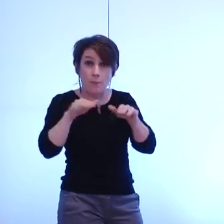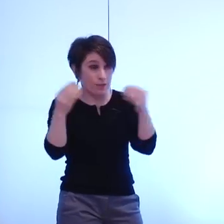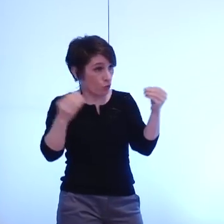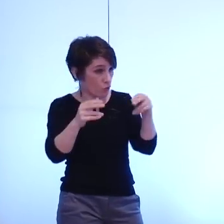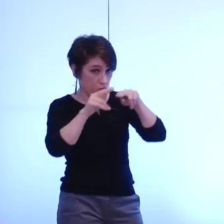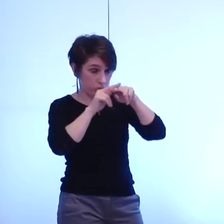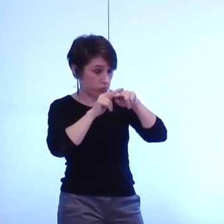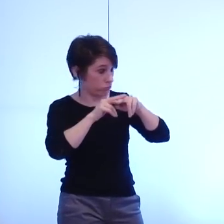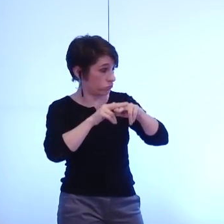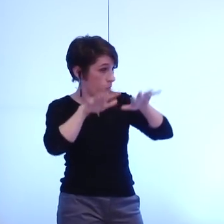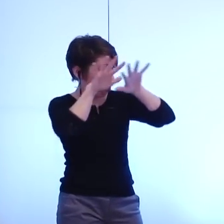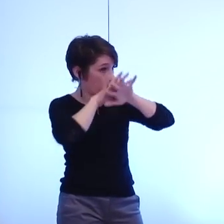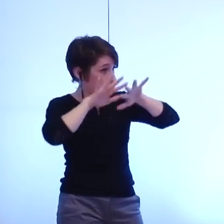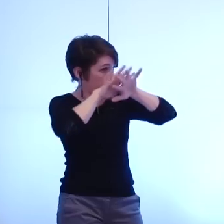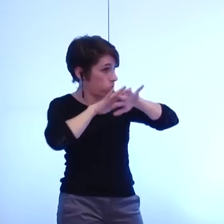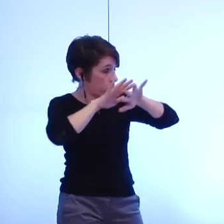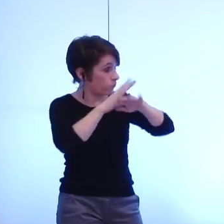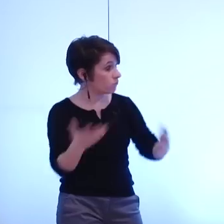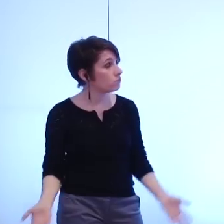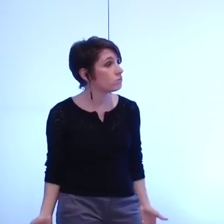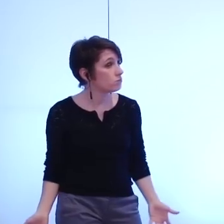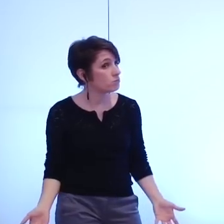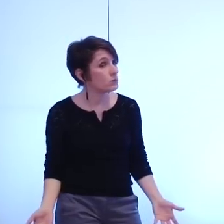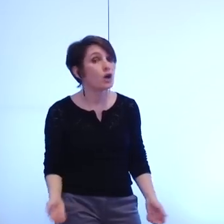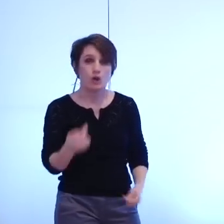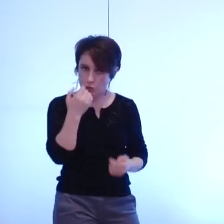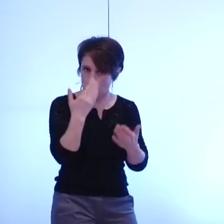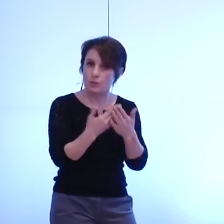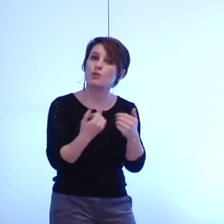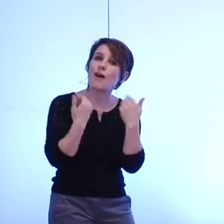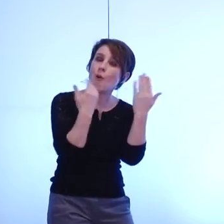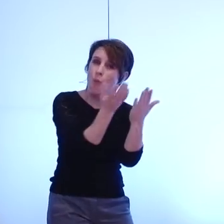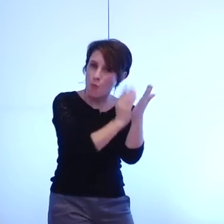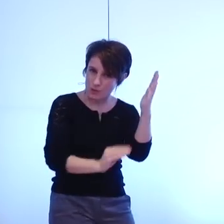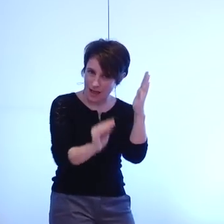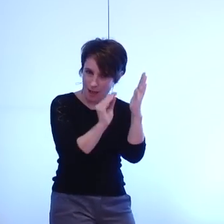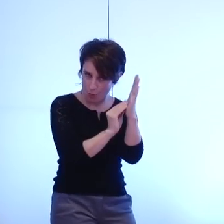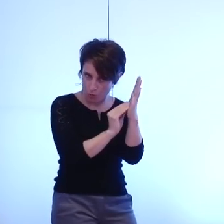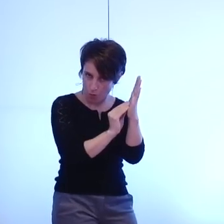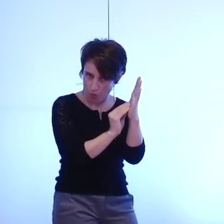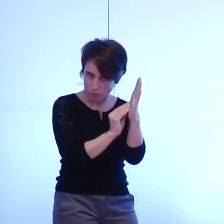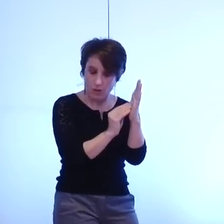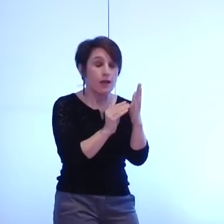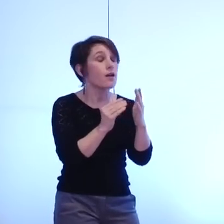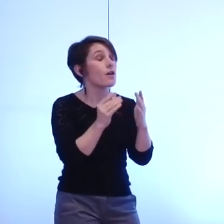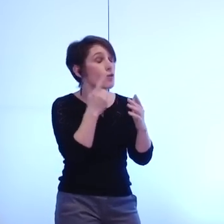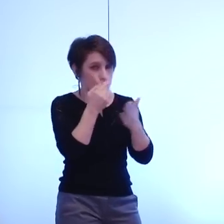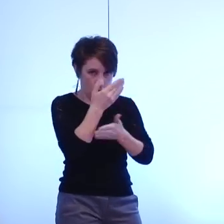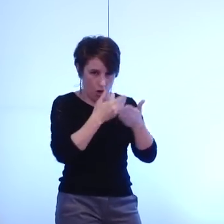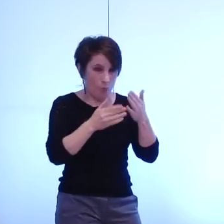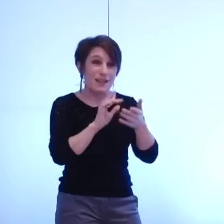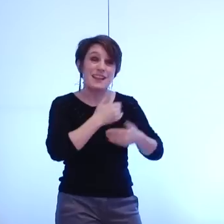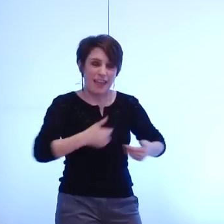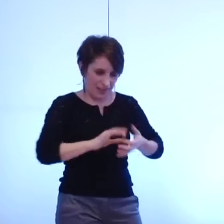connaissons pas ces modalités c'est pourquoi nous proposons un amendement qui consiste à remplacer la dernière phrase par